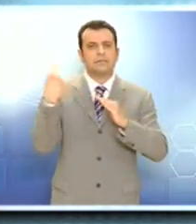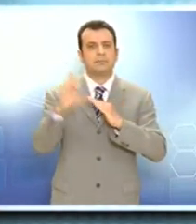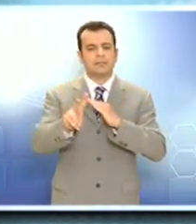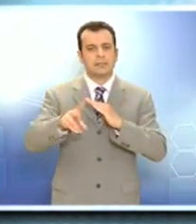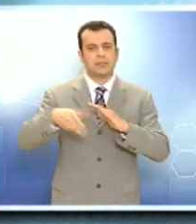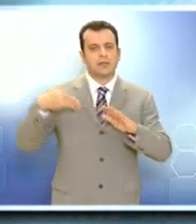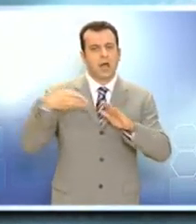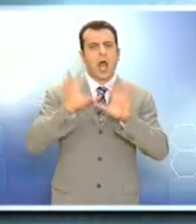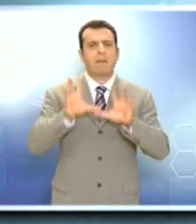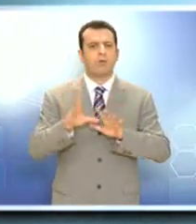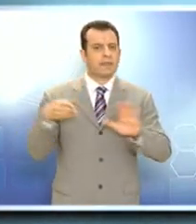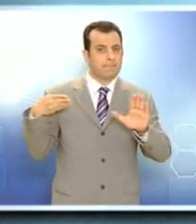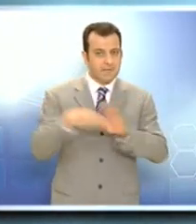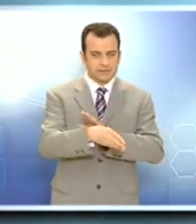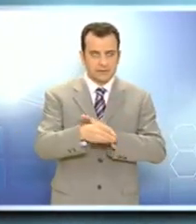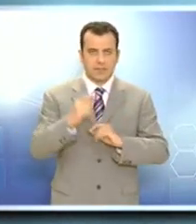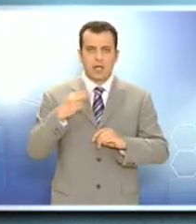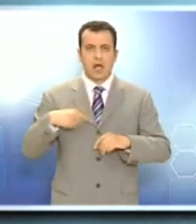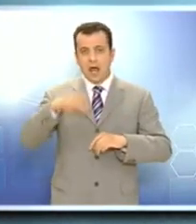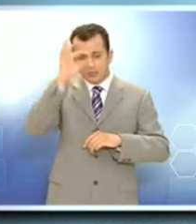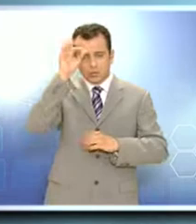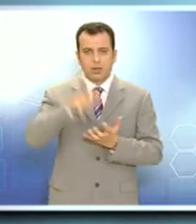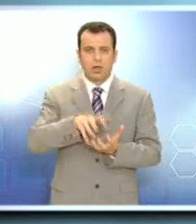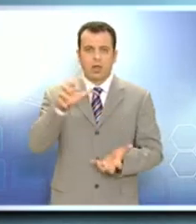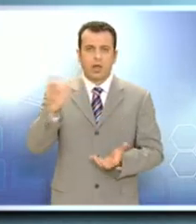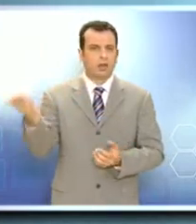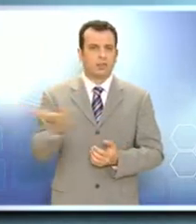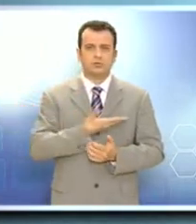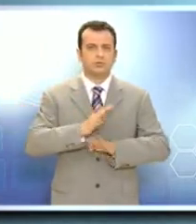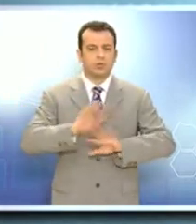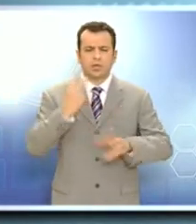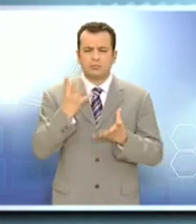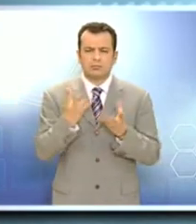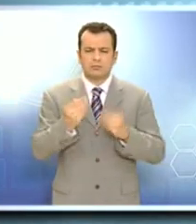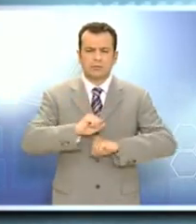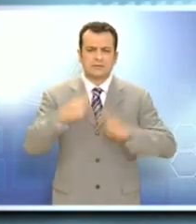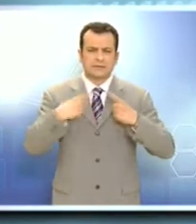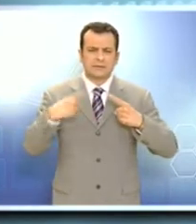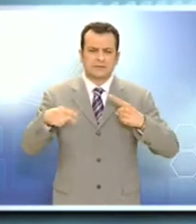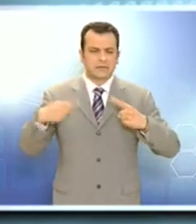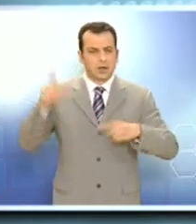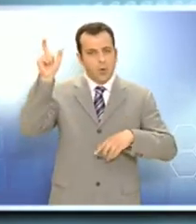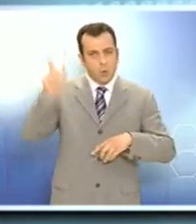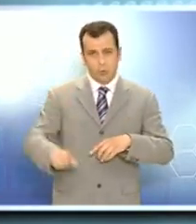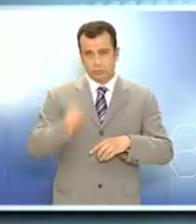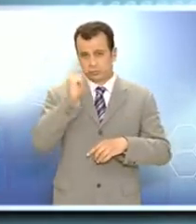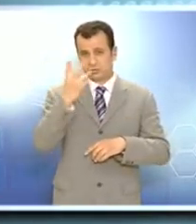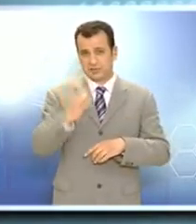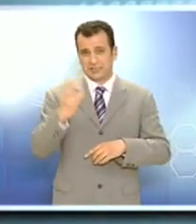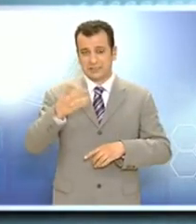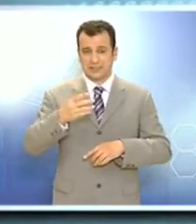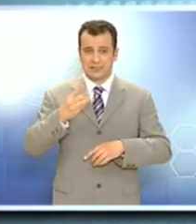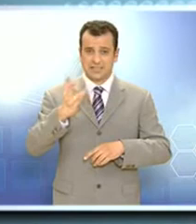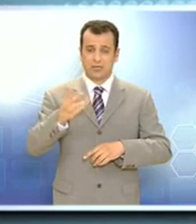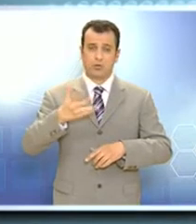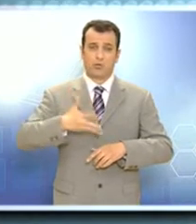τα έχει μέσα σε μια αποθήκη και πραγματικά έμειναν άφωνοι από την πολύ μεγάλη ποσότητα εκρηκτικών. Ο 43χρονος τους εξήγησε